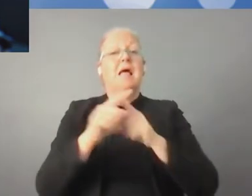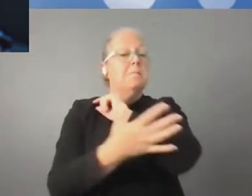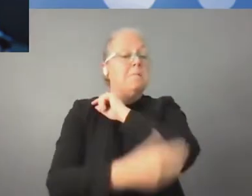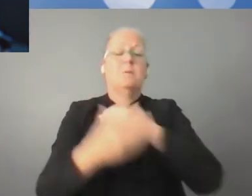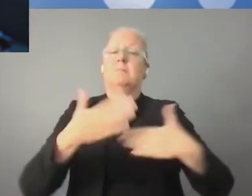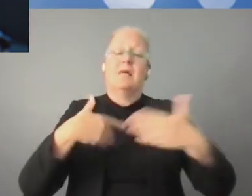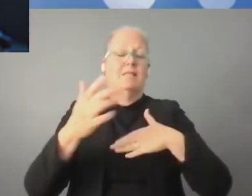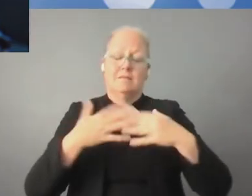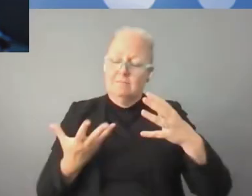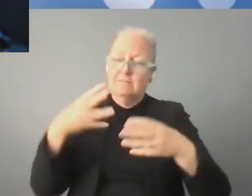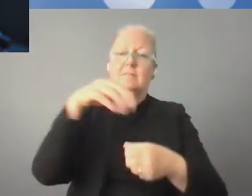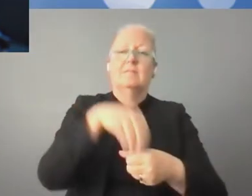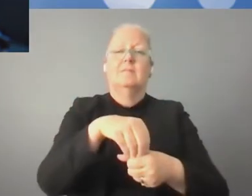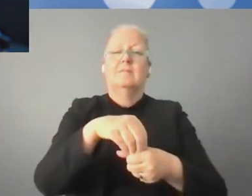sektory.